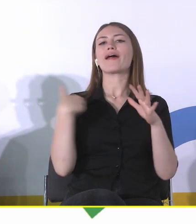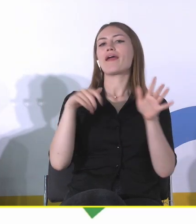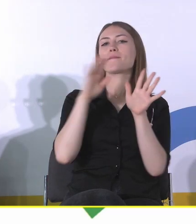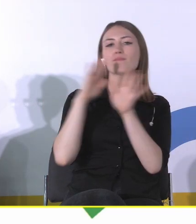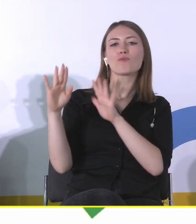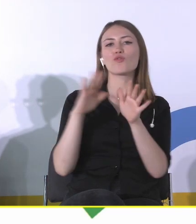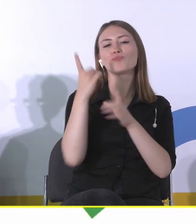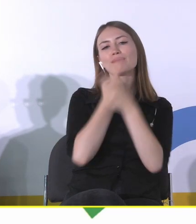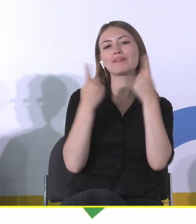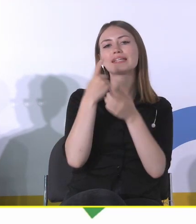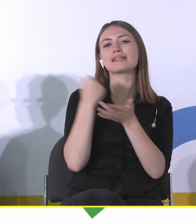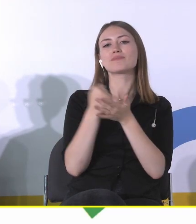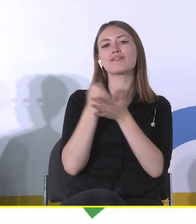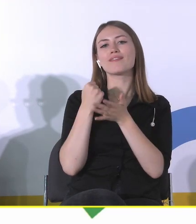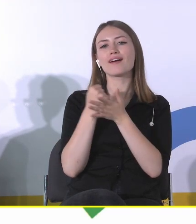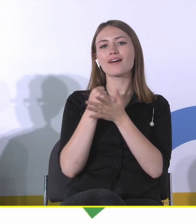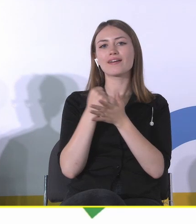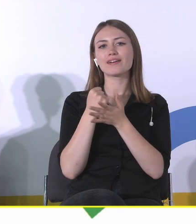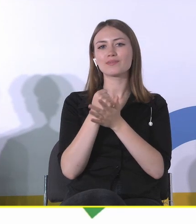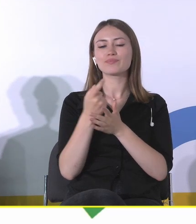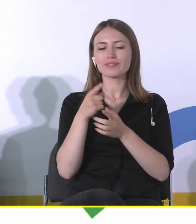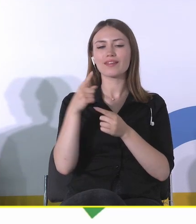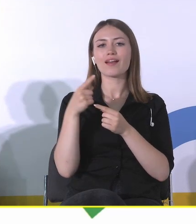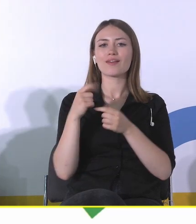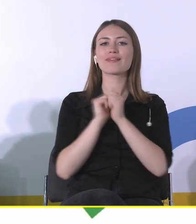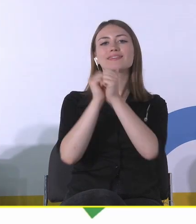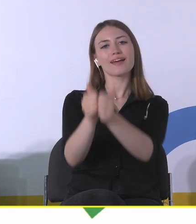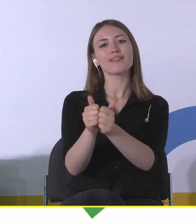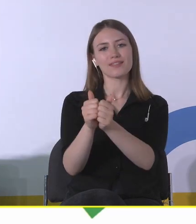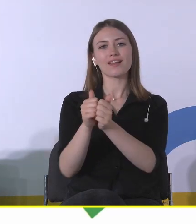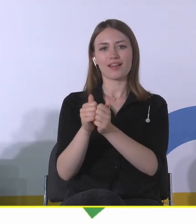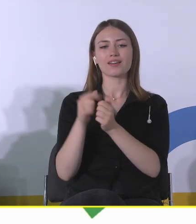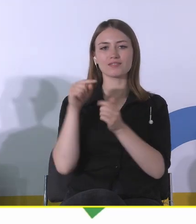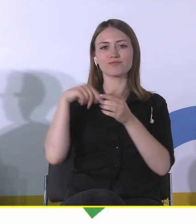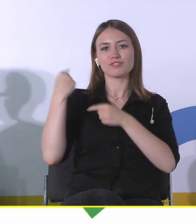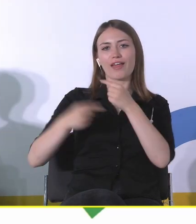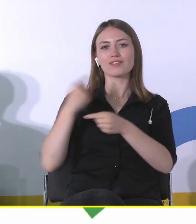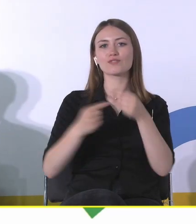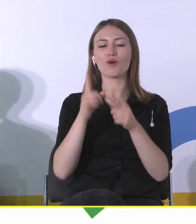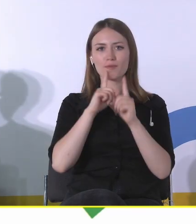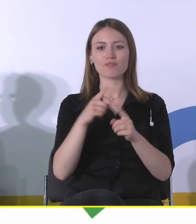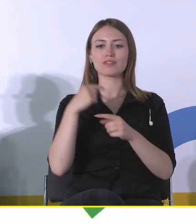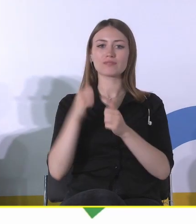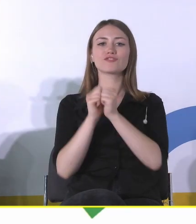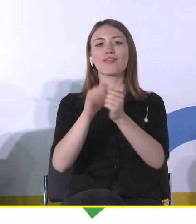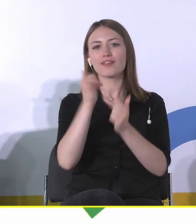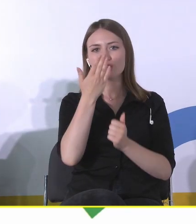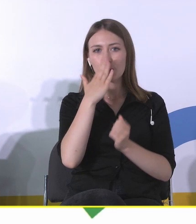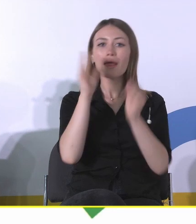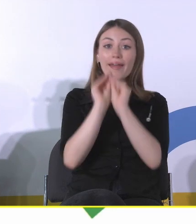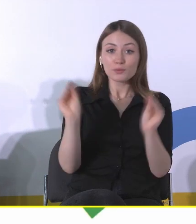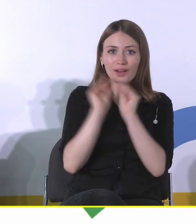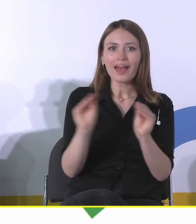chodzi o funkcję dziedzictwa, która oczywiście oprócz tego, że ma funkcję edukacyjną, przede wszystkim ma tożsamościową